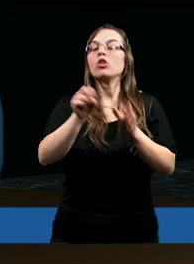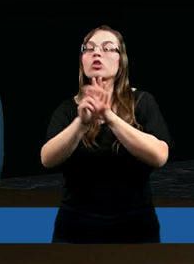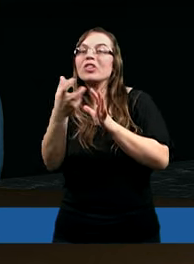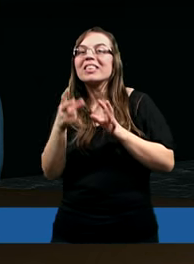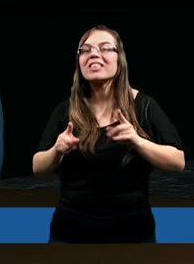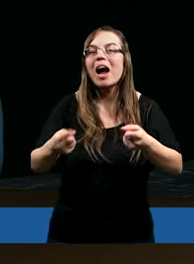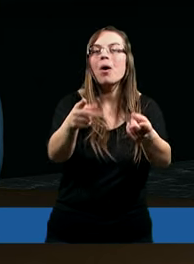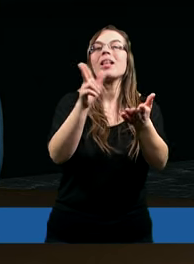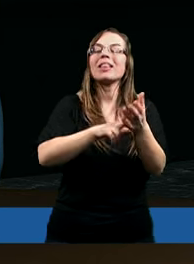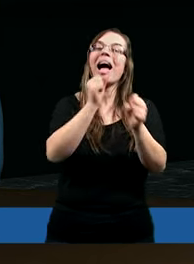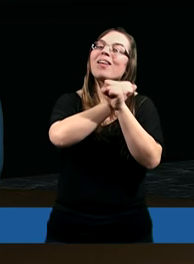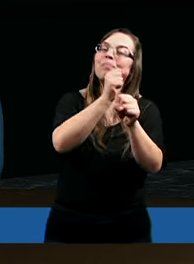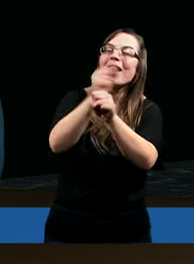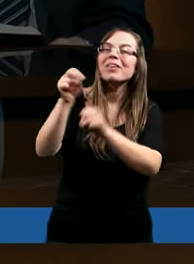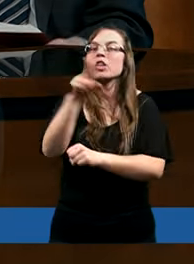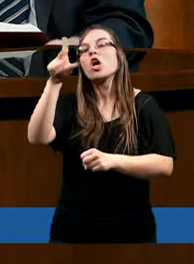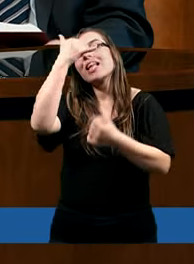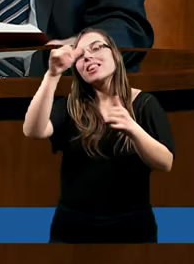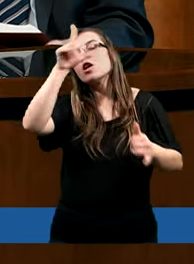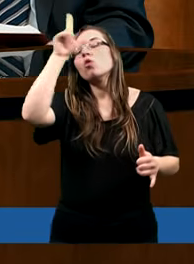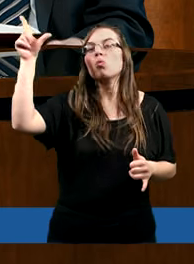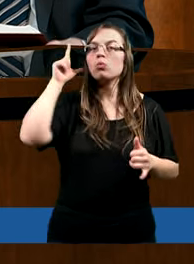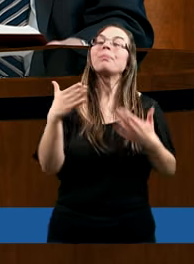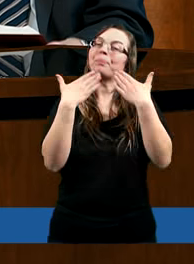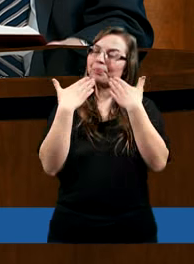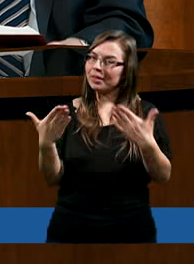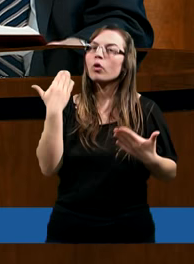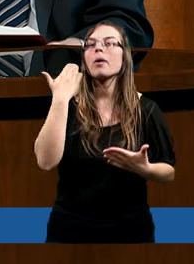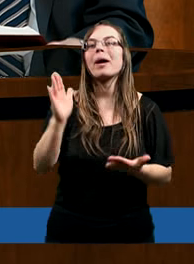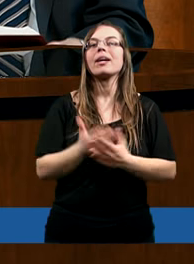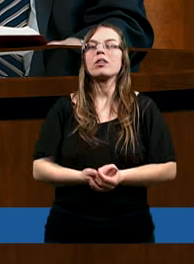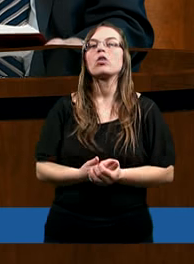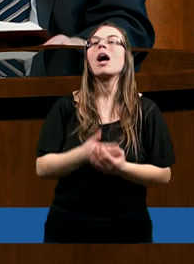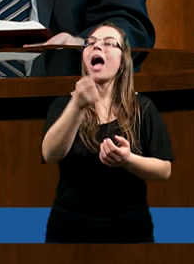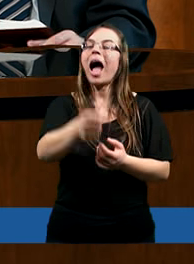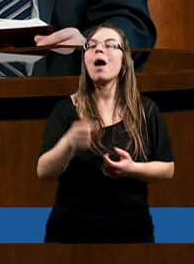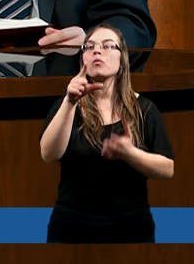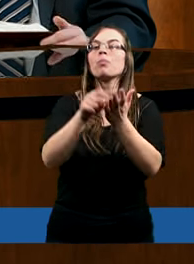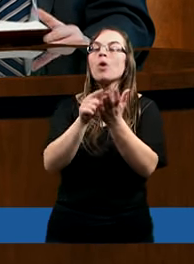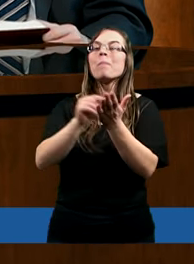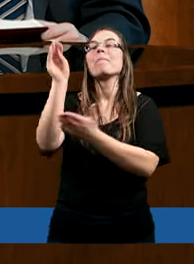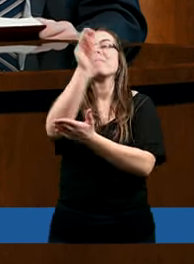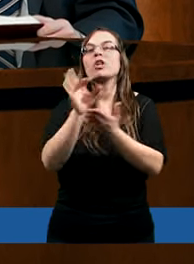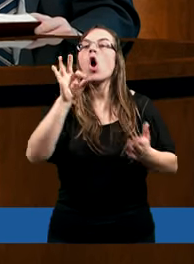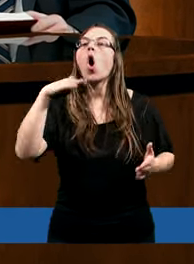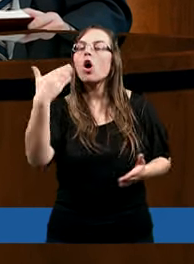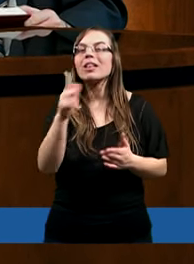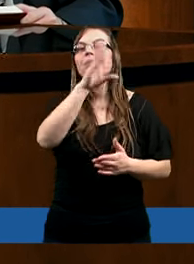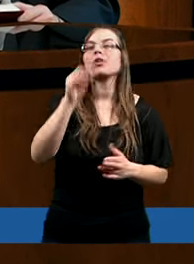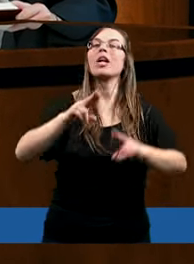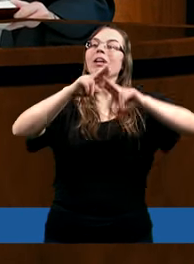działania na rzecz zbawienia innych ludzi. Dziękuję. Apostoł Piotr pisze o tym, że